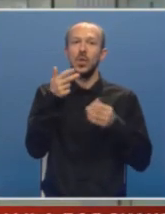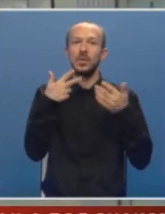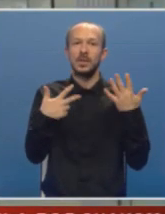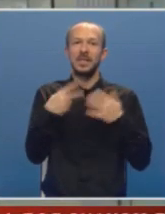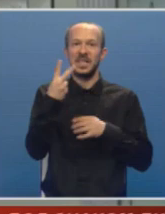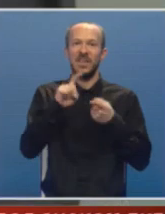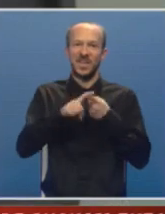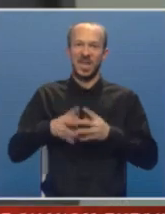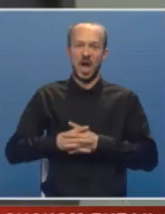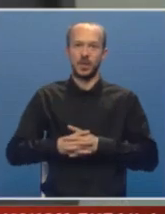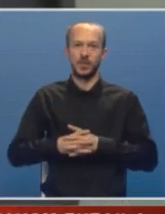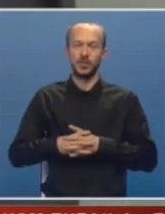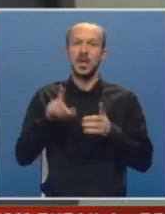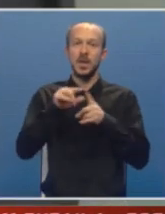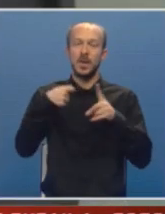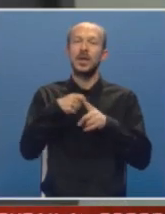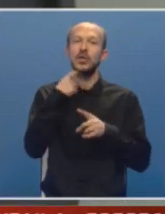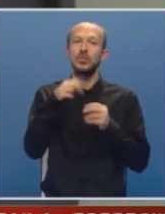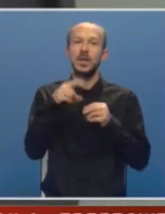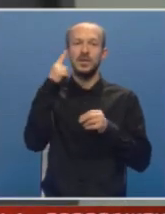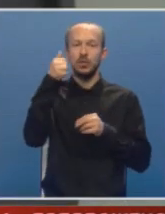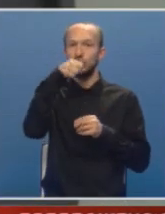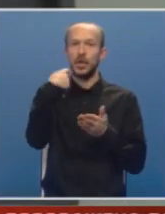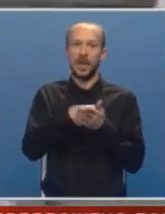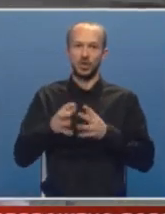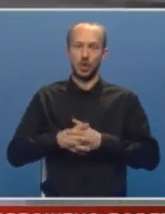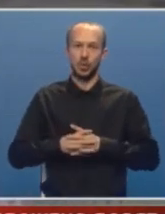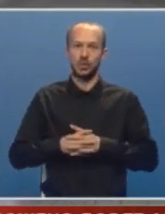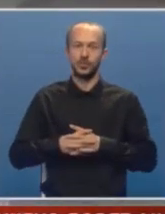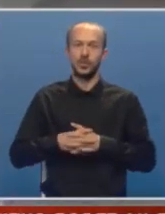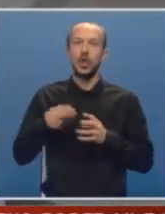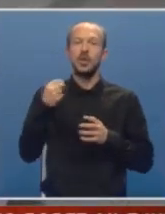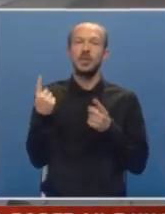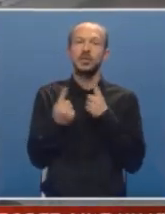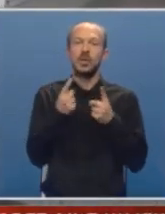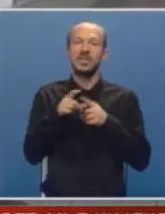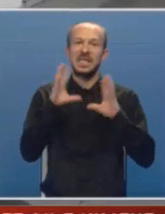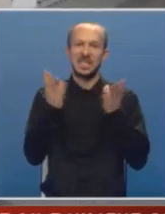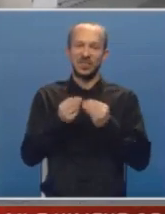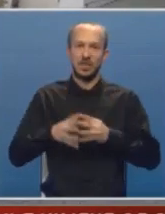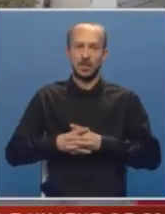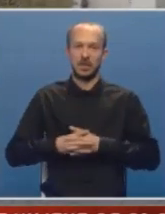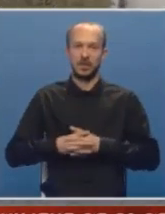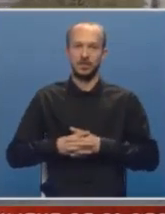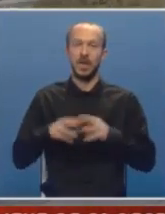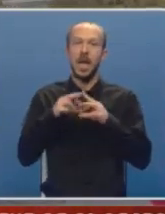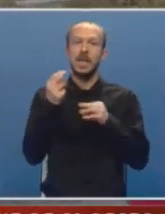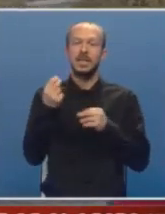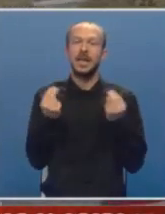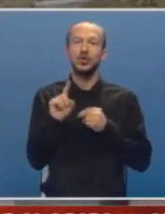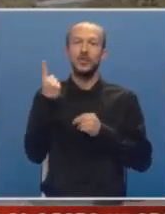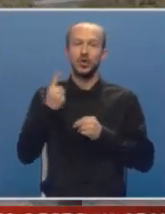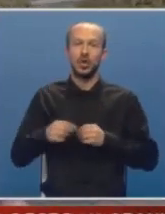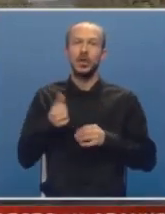82 feninga. Ipak, kažu, bar znaju šta plaćaju. Dobra situacija sa svim. A cijena je nešto